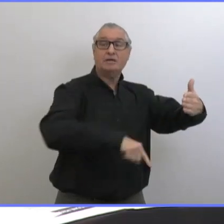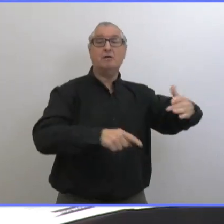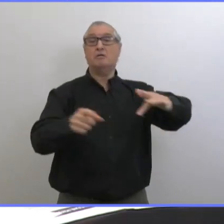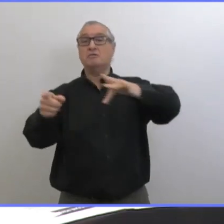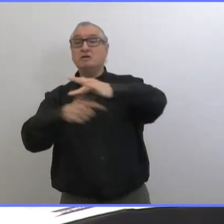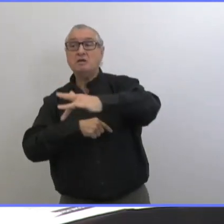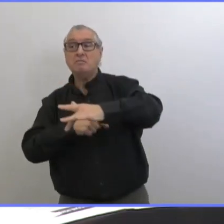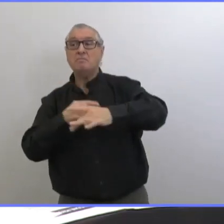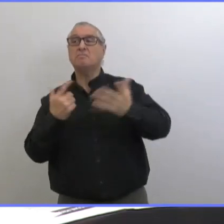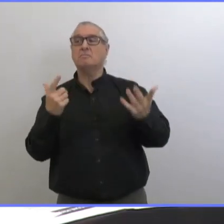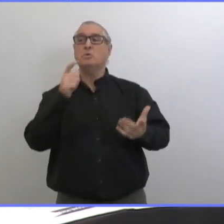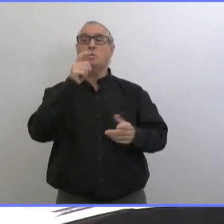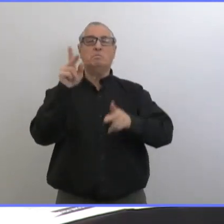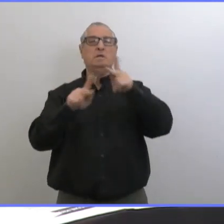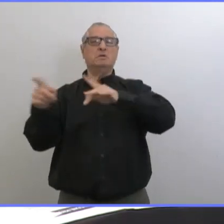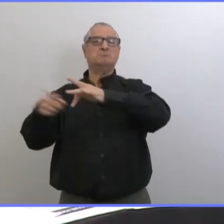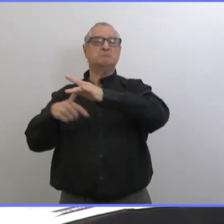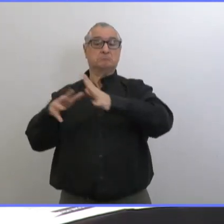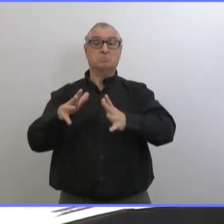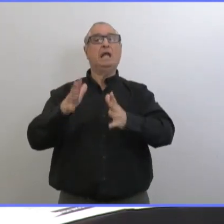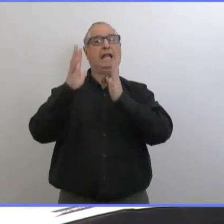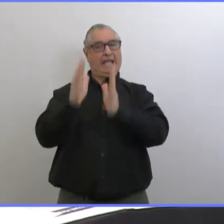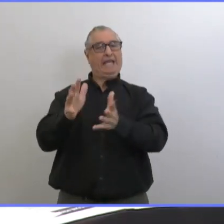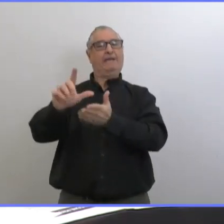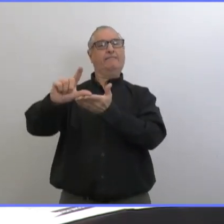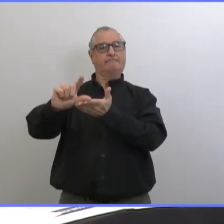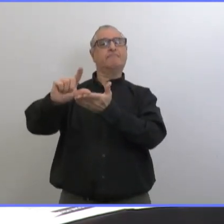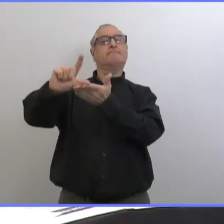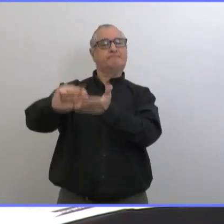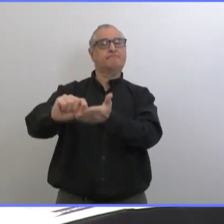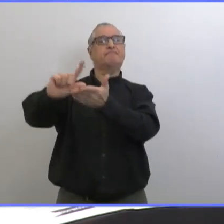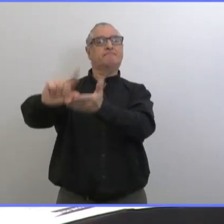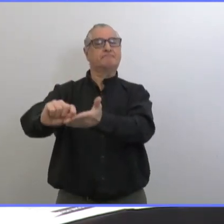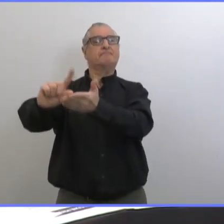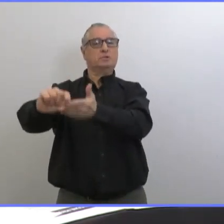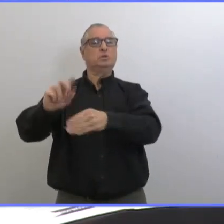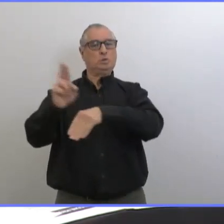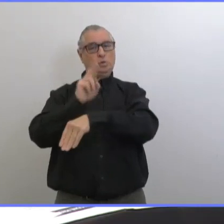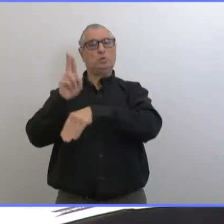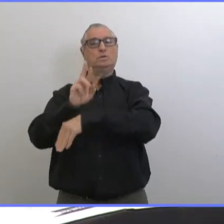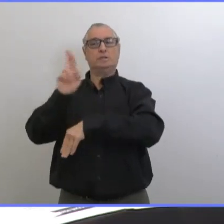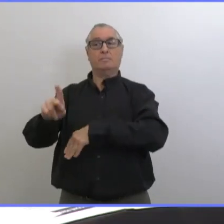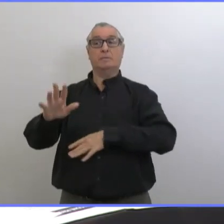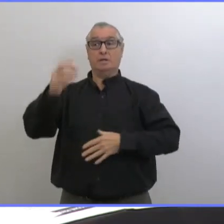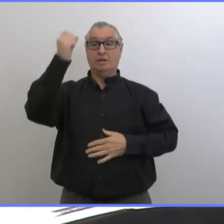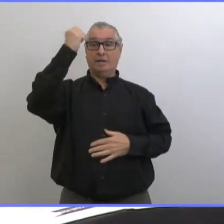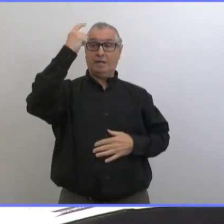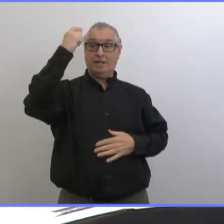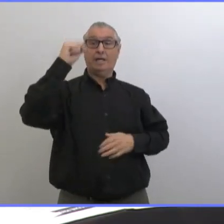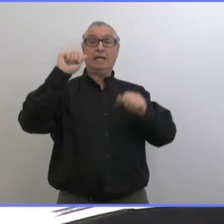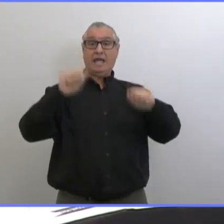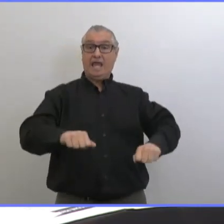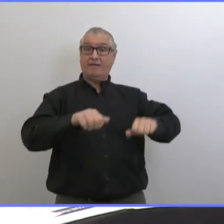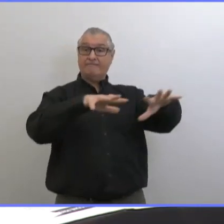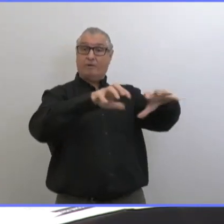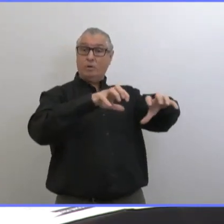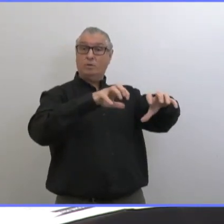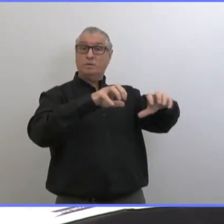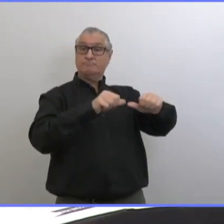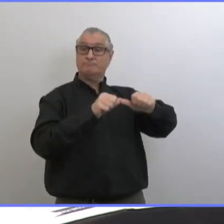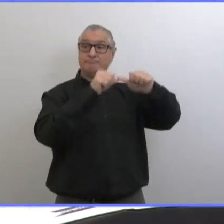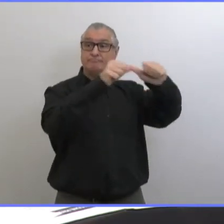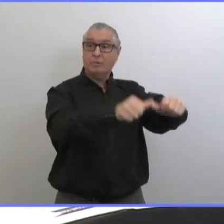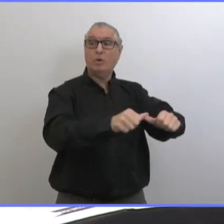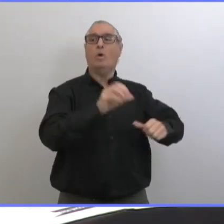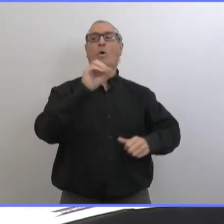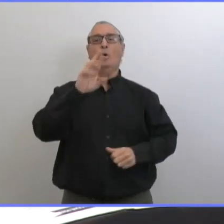vaccins à la fin de la journée même si des gens ne viennent pas à leur rendez-vous donc on peut les garder au congélateur et ensuite au